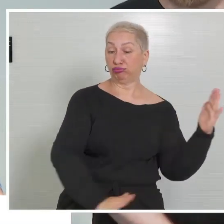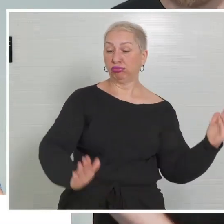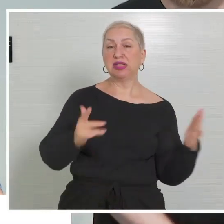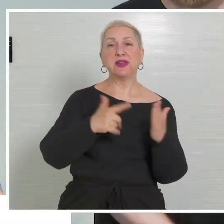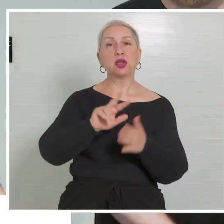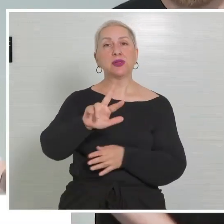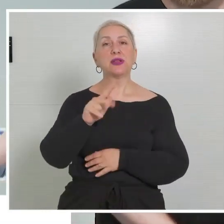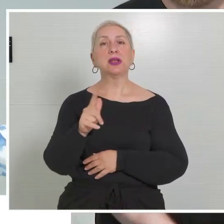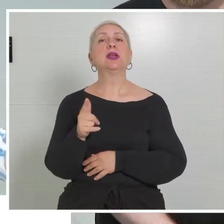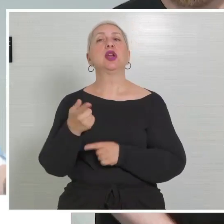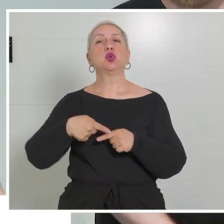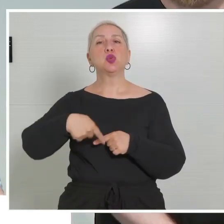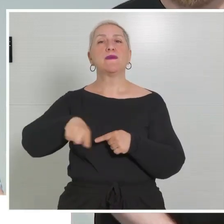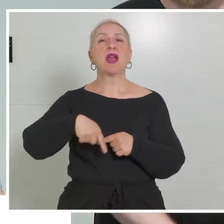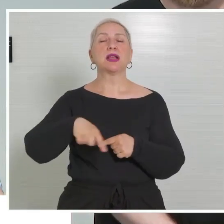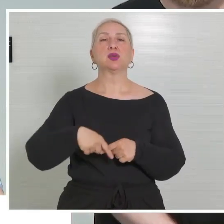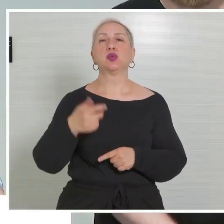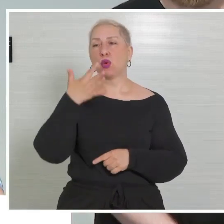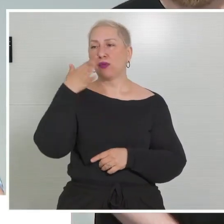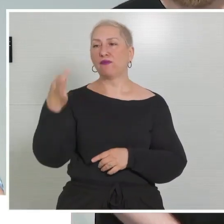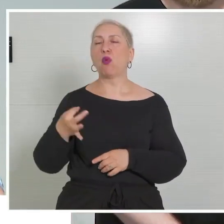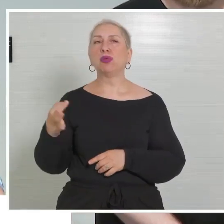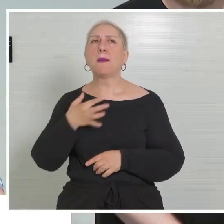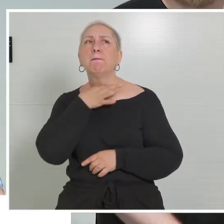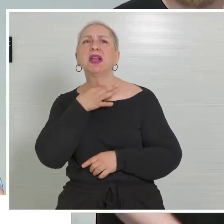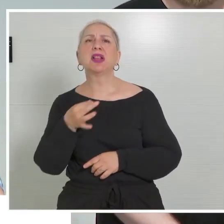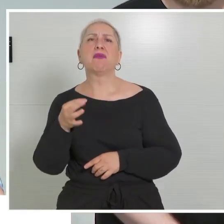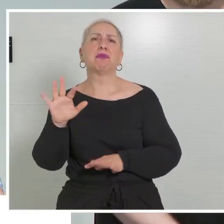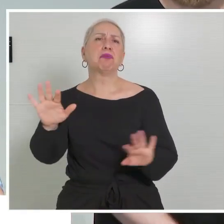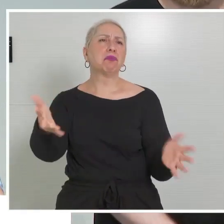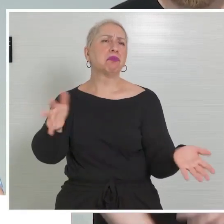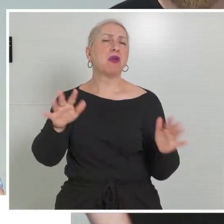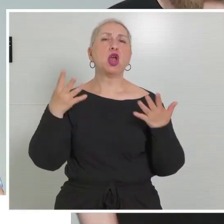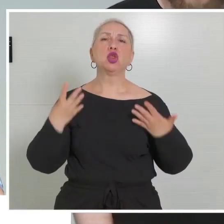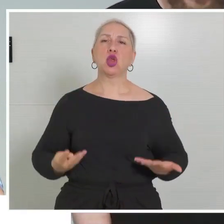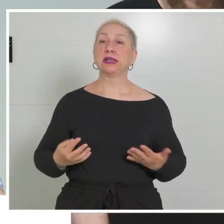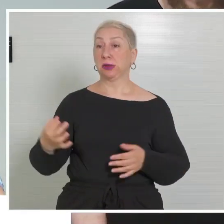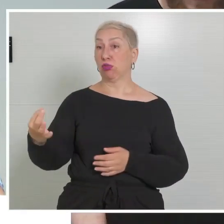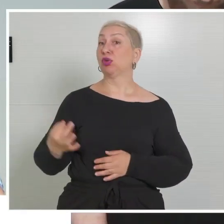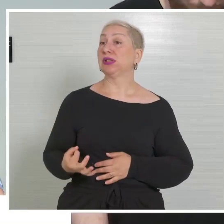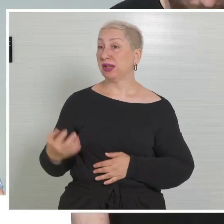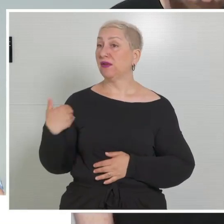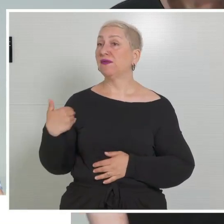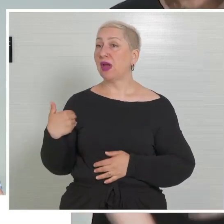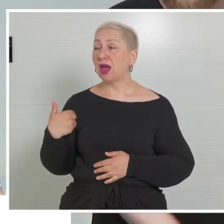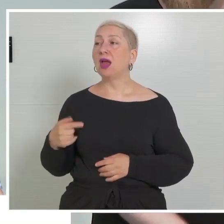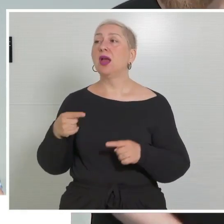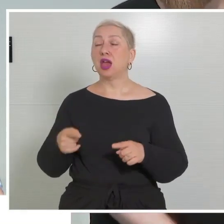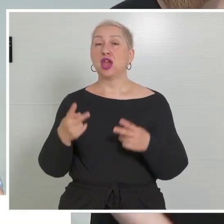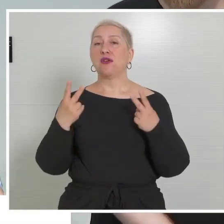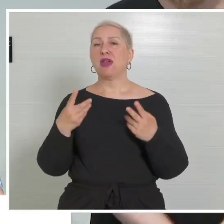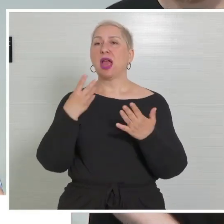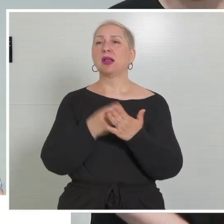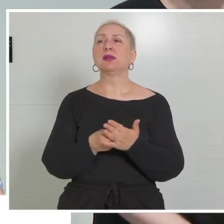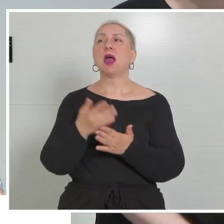Zuweisungsquote, also eine Bedarfsabdeckung von rund 90 Prozent erzielen konnten. Dieser Wert ist erfahrungsgemäß im